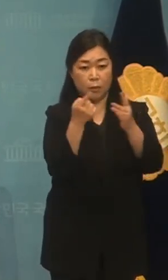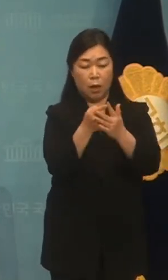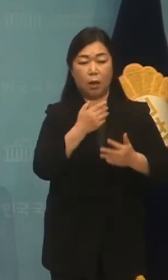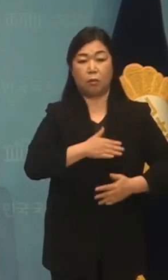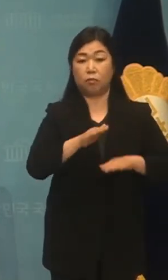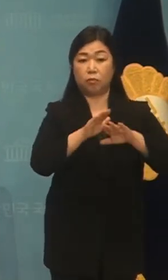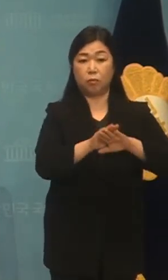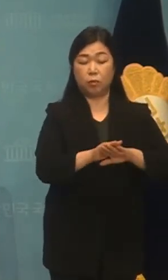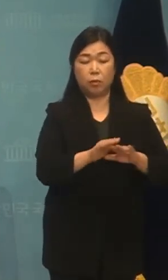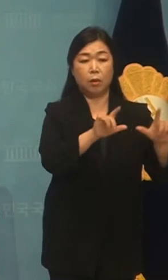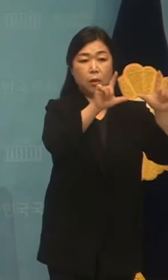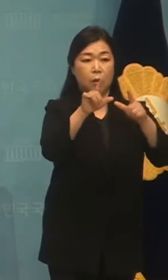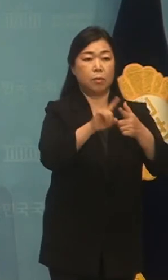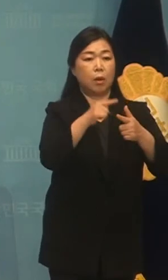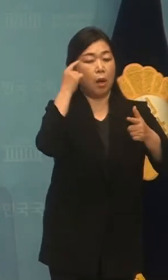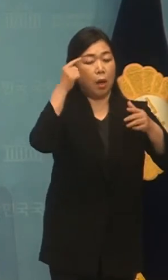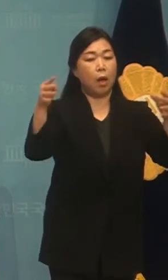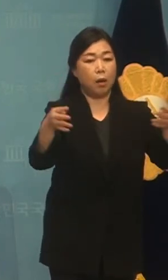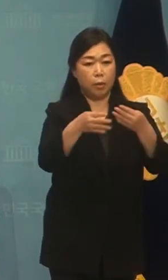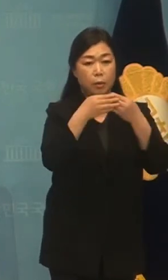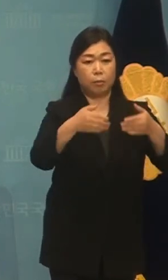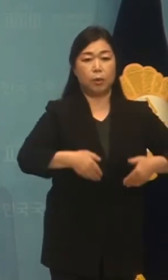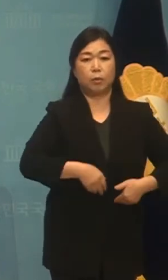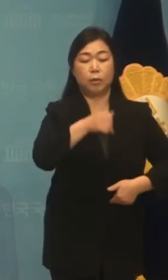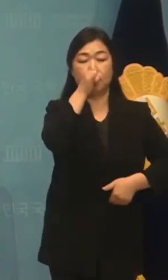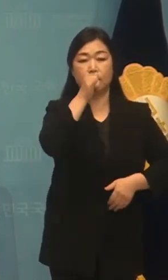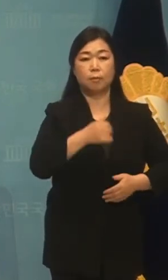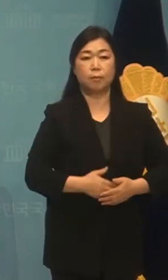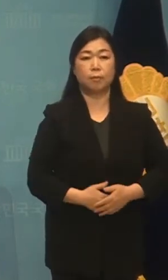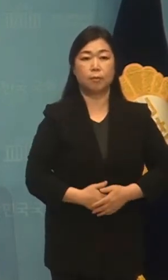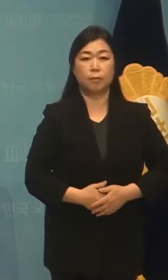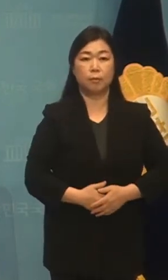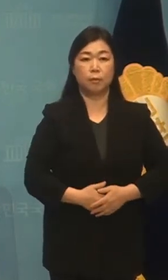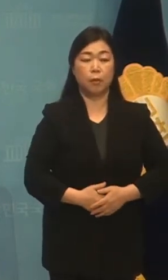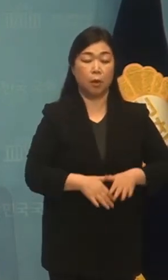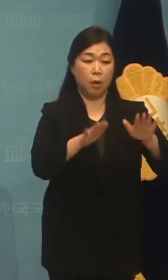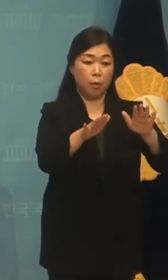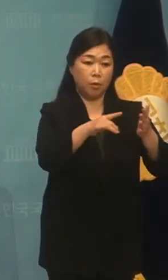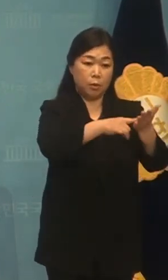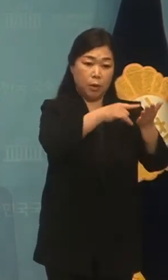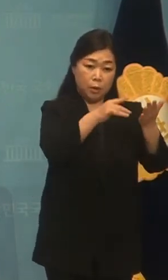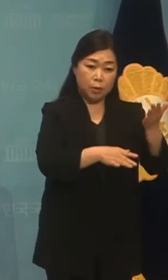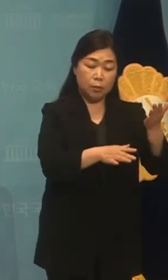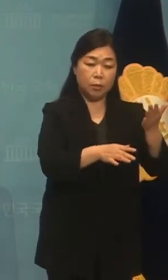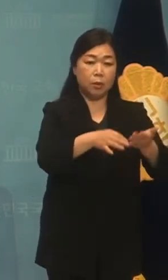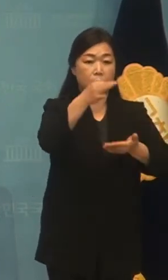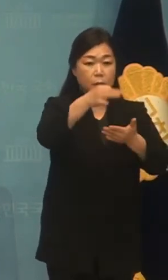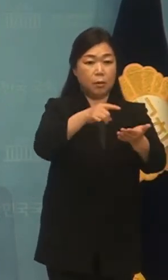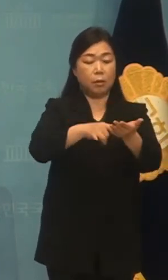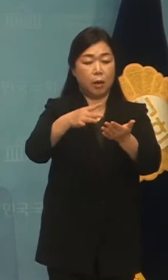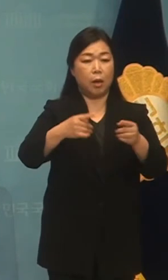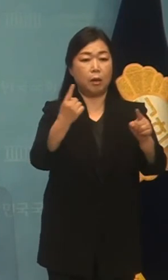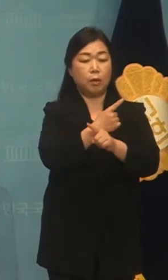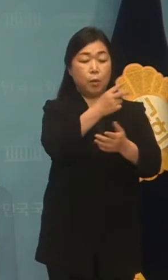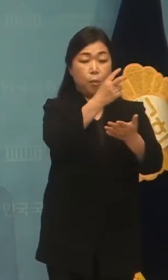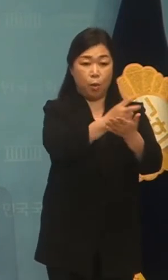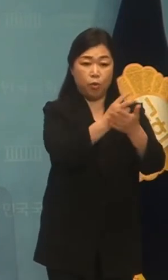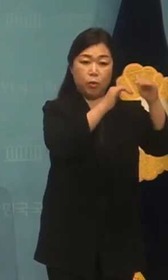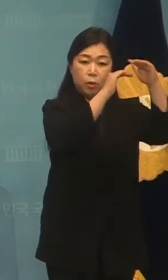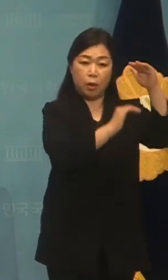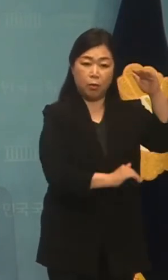더불어 사회적 합의를 만들어 나가는 것도 아주 중요합니다. 이번 종부세, 재산세, 개정거무라는